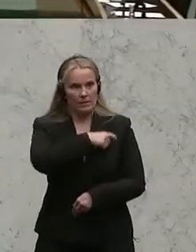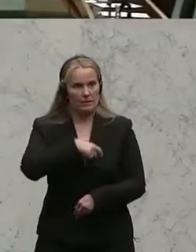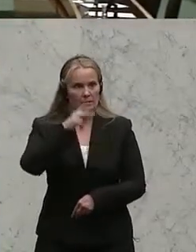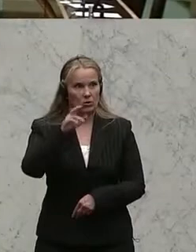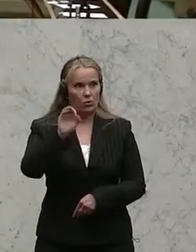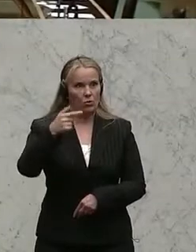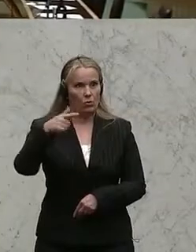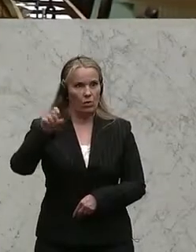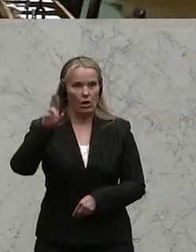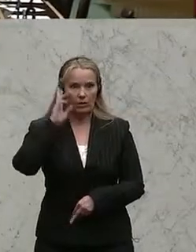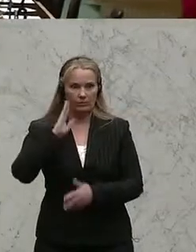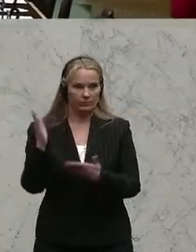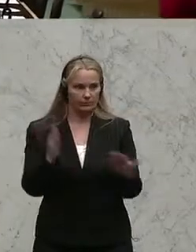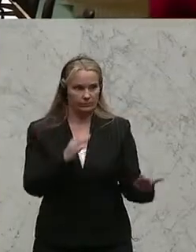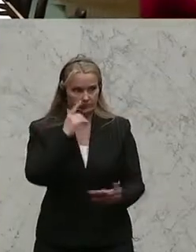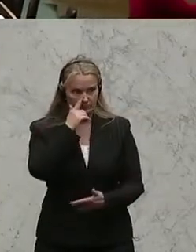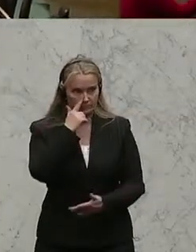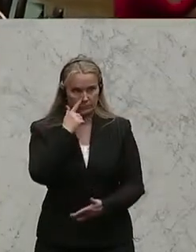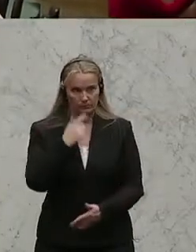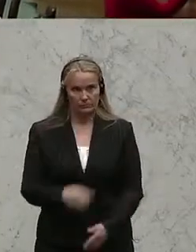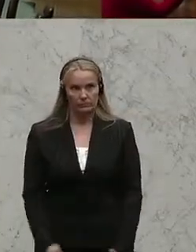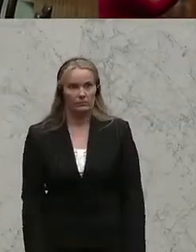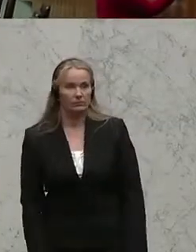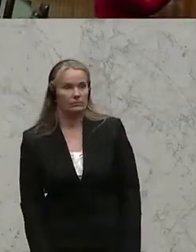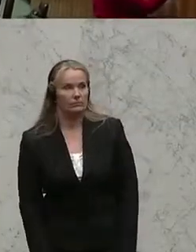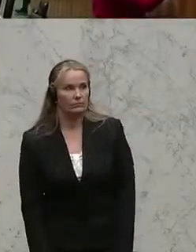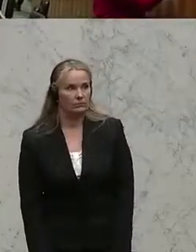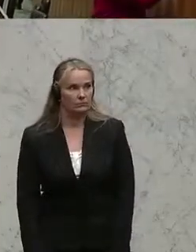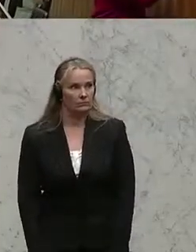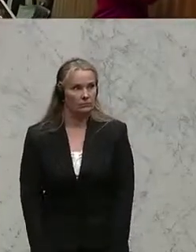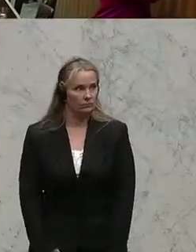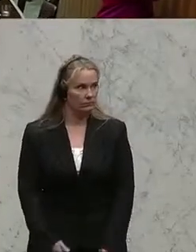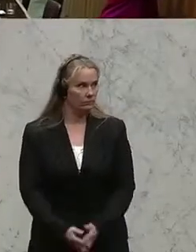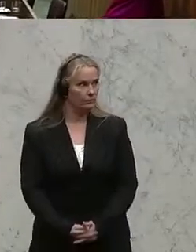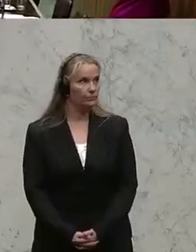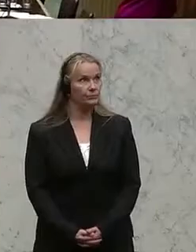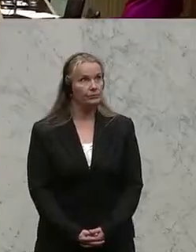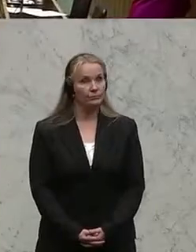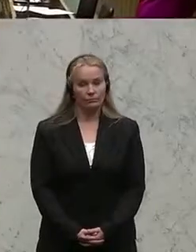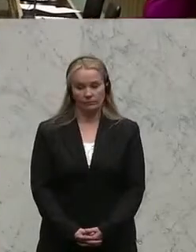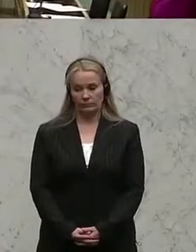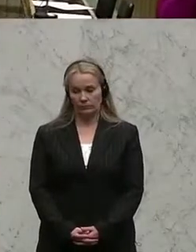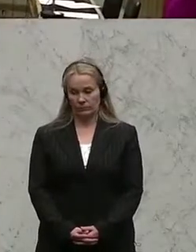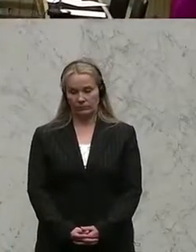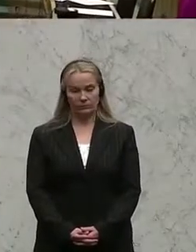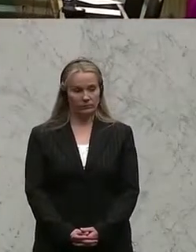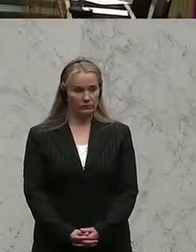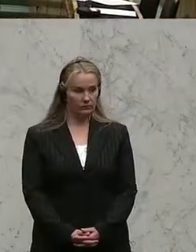Podkorszek, Budgetsprecher der FPÖ. Nicht aber ein Schlusspunkt für die Aufklärung, die nun erst beginne.